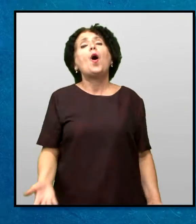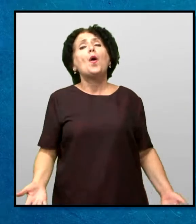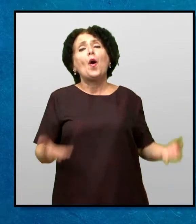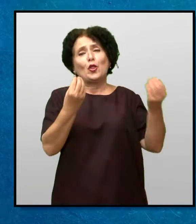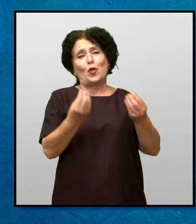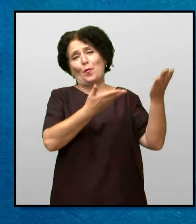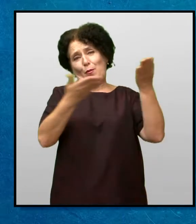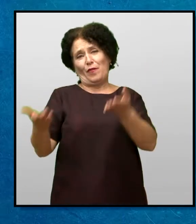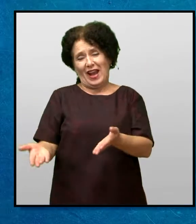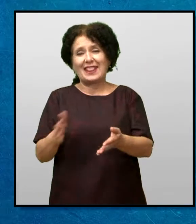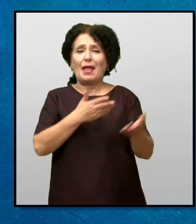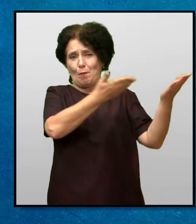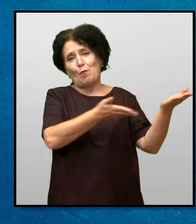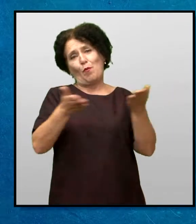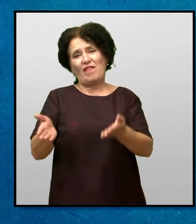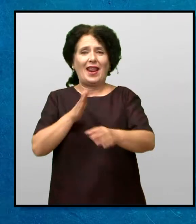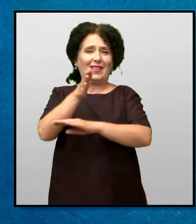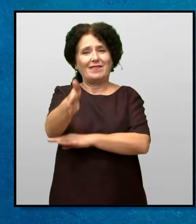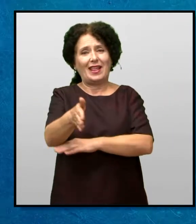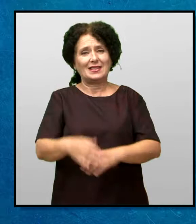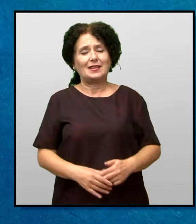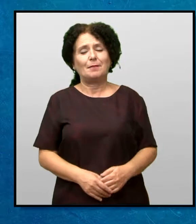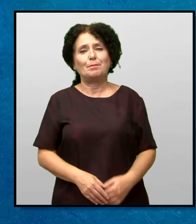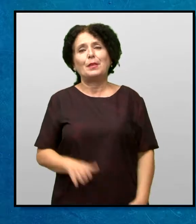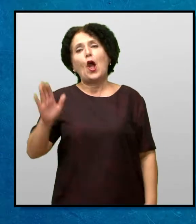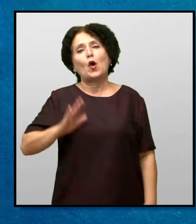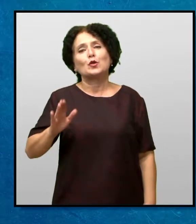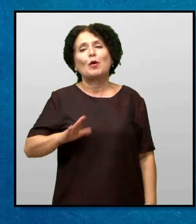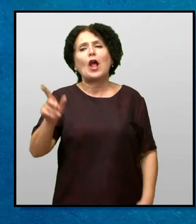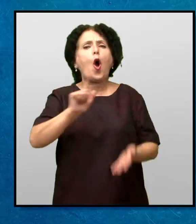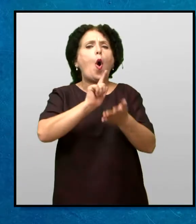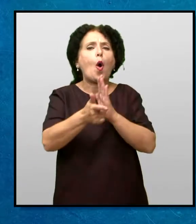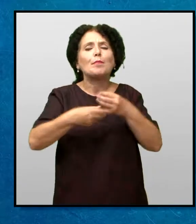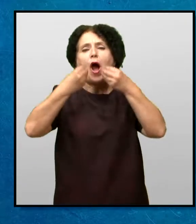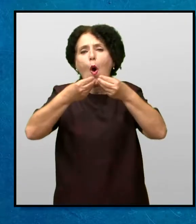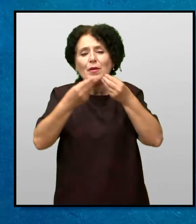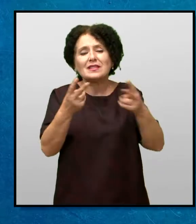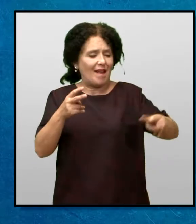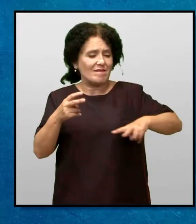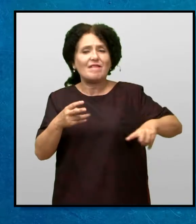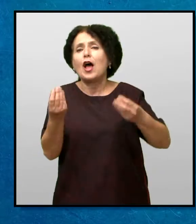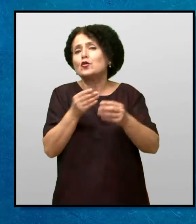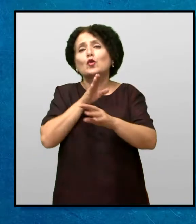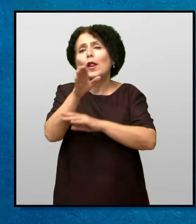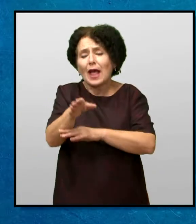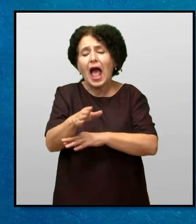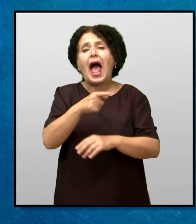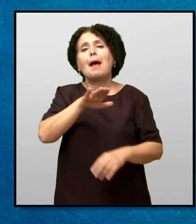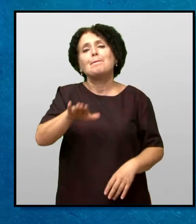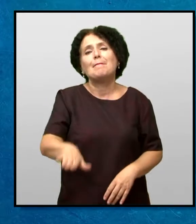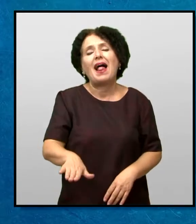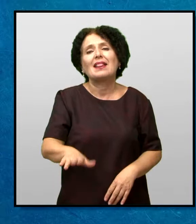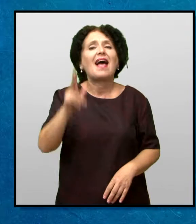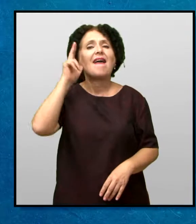посека добре дојде и ги покани да влезат Господин Едварц веднаш му објасни зашто се дојдени А